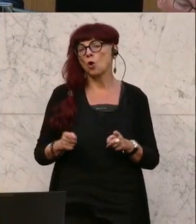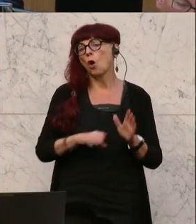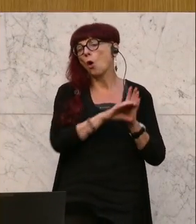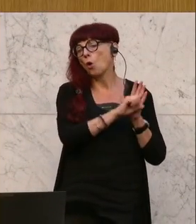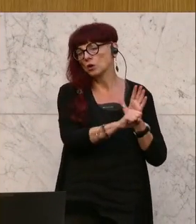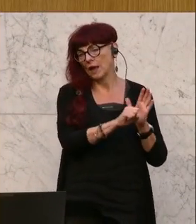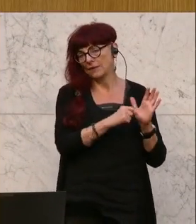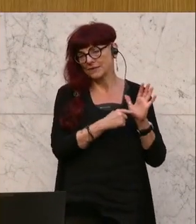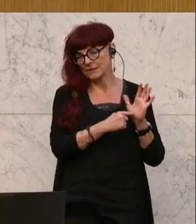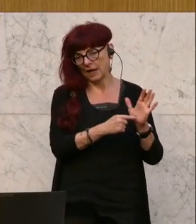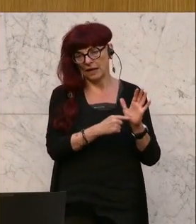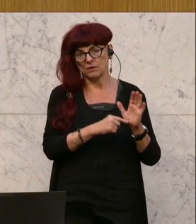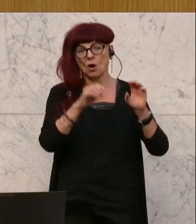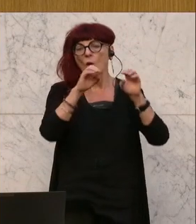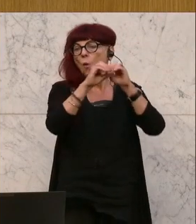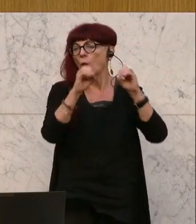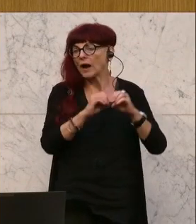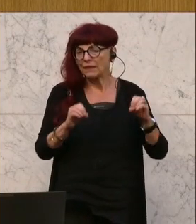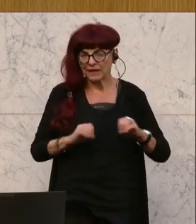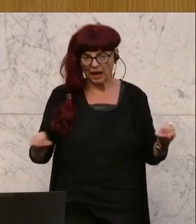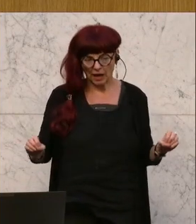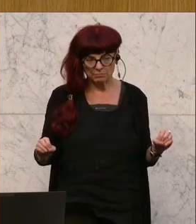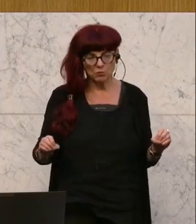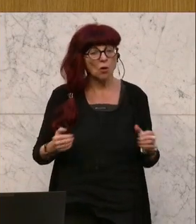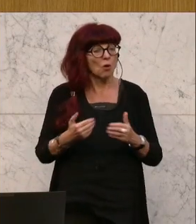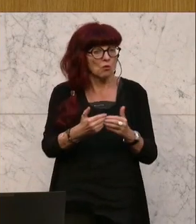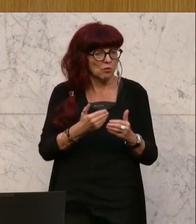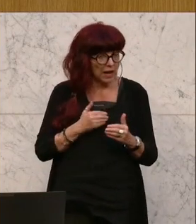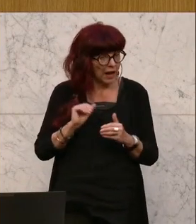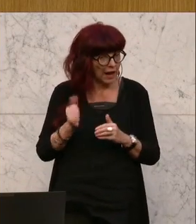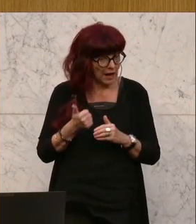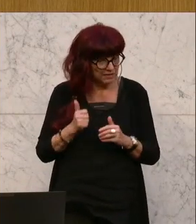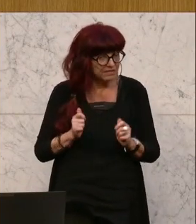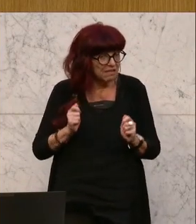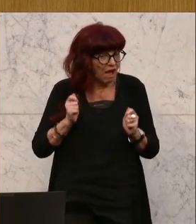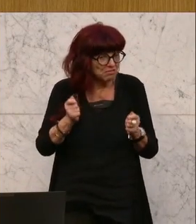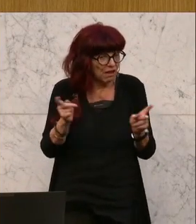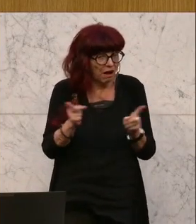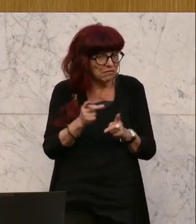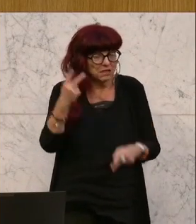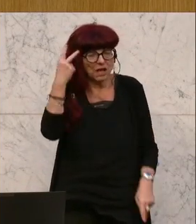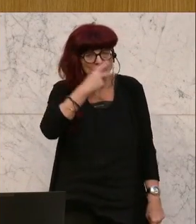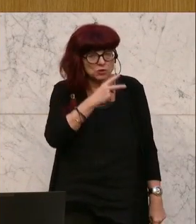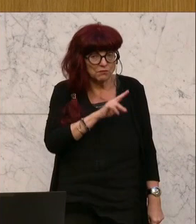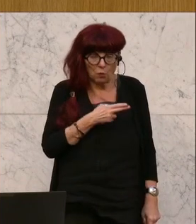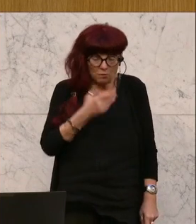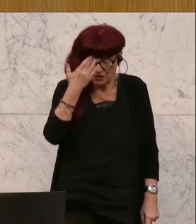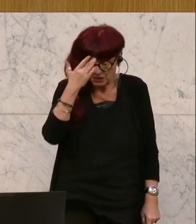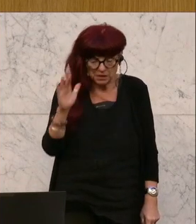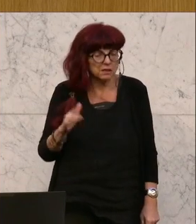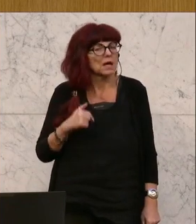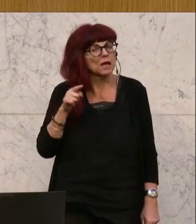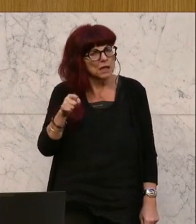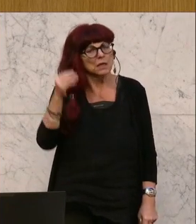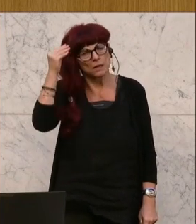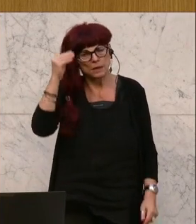Warum man dem Ursprungsantrag nicht zustimmen kann, bleibt mir ein Rätsel. Sei es darum, ich glaube, es ist dringend notwendig. Ich werde draufbleiben